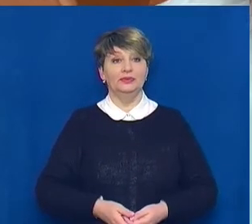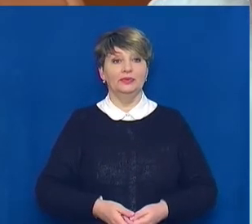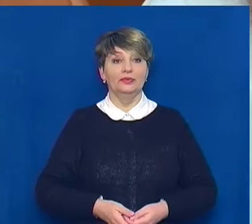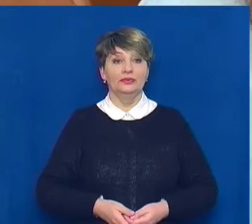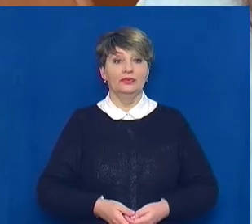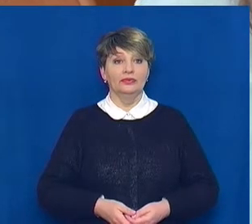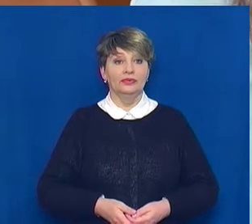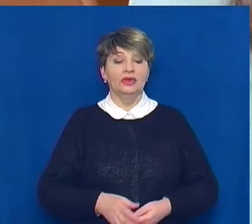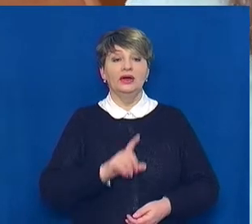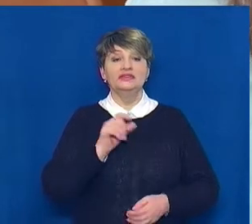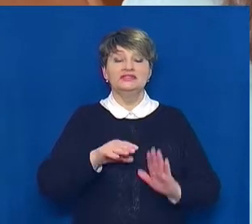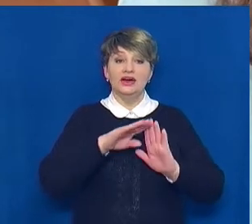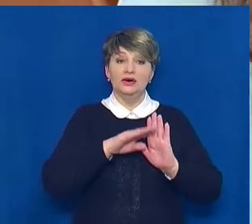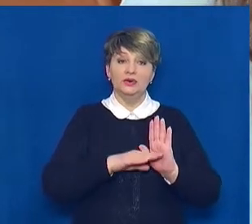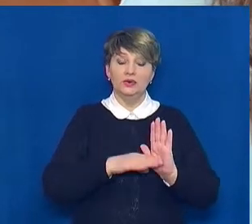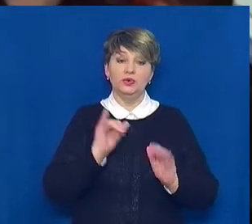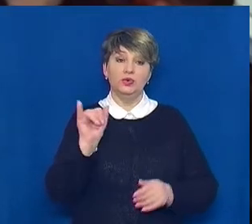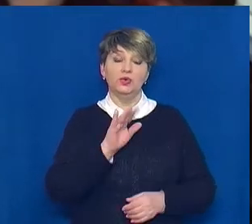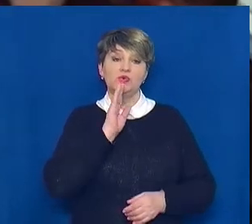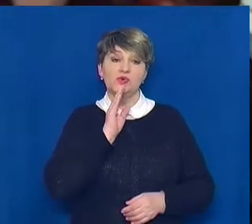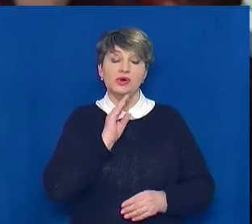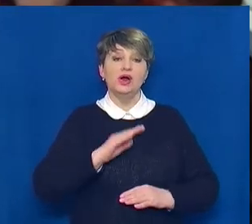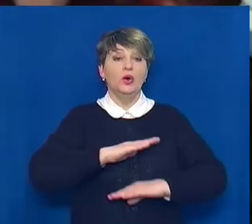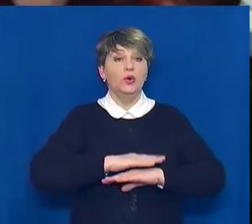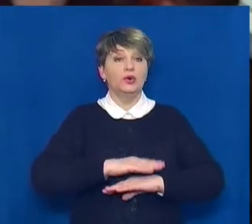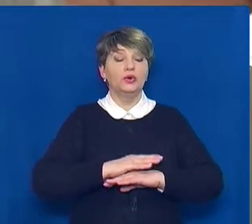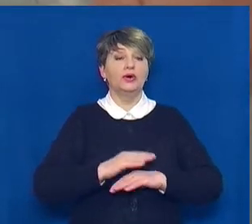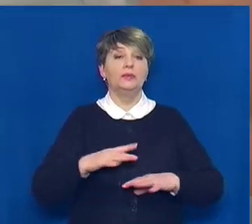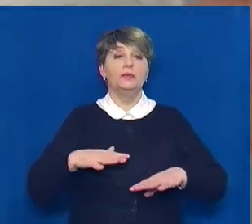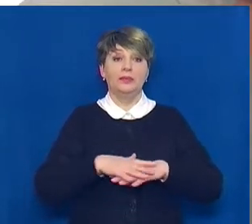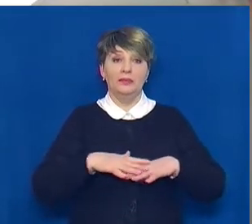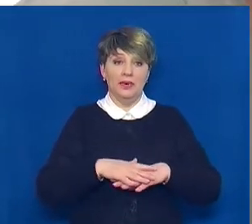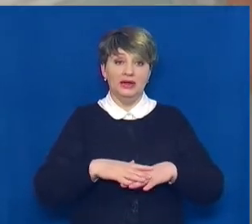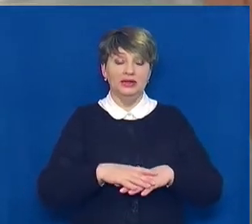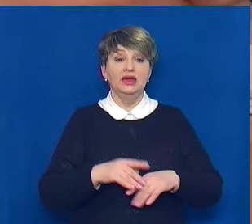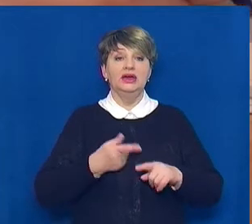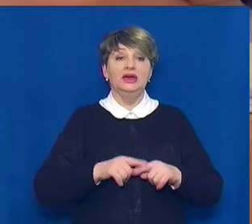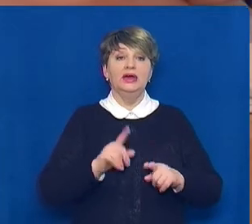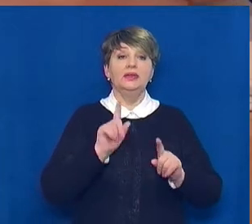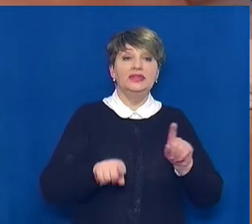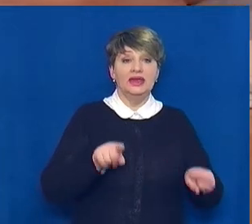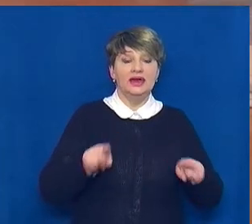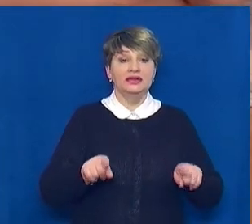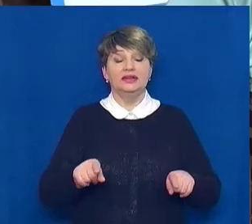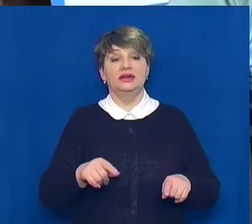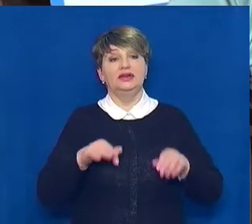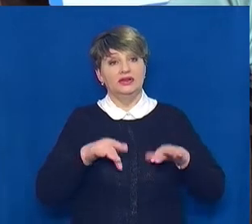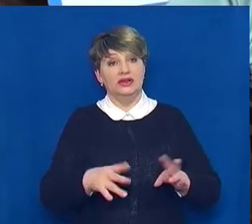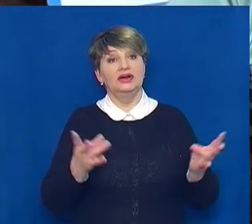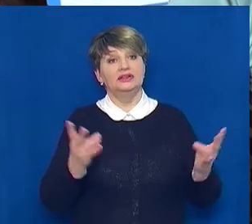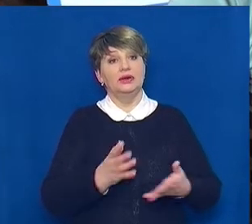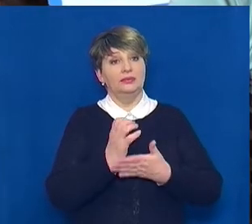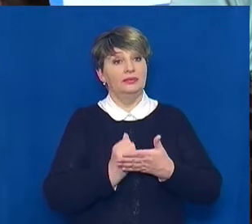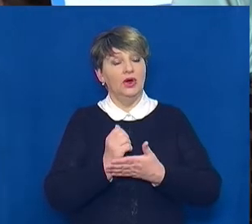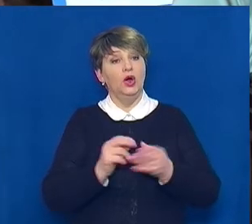За розкладом у Ярослави урок з алгебри, хоч навчання і онлайн. Деякі вправи треба занотовувати. Читаль з